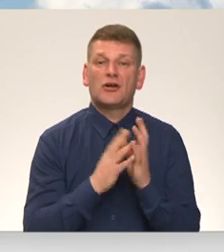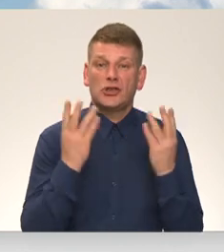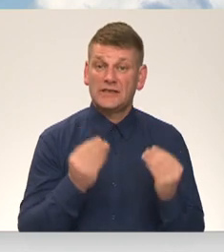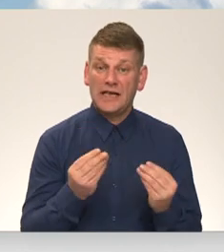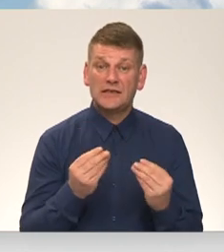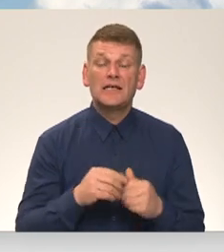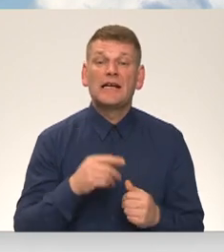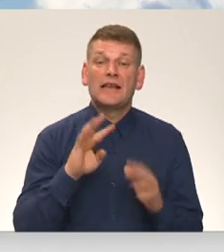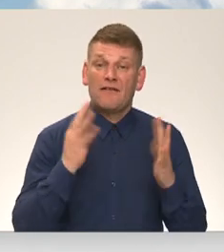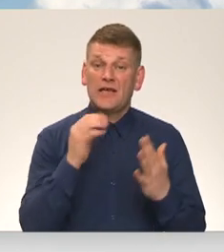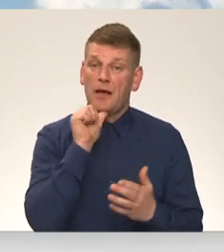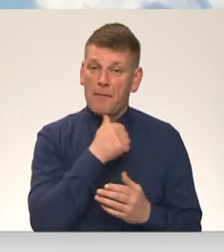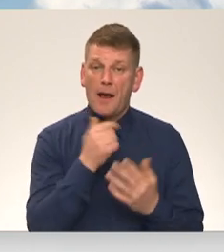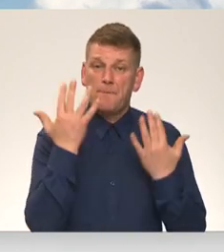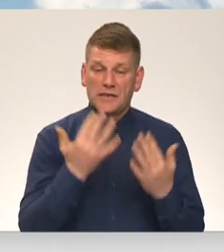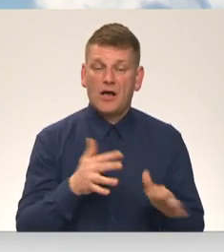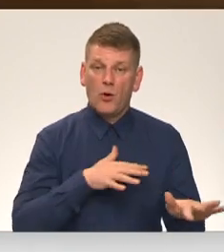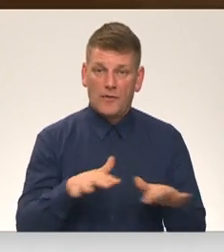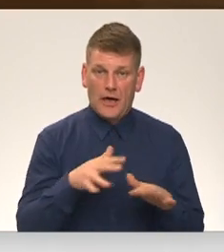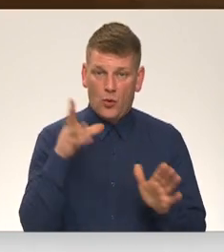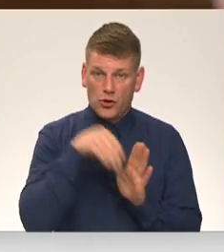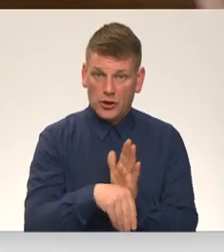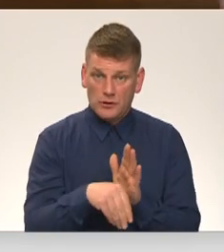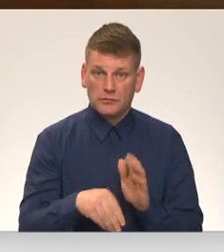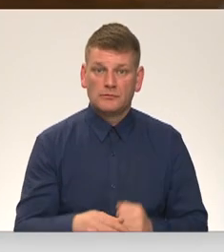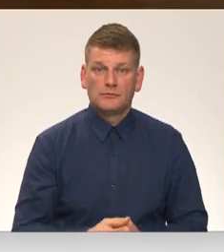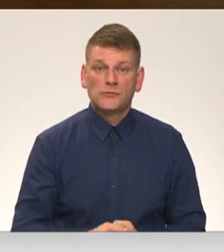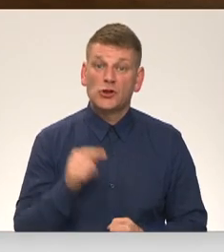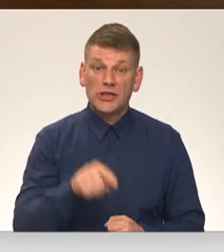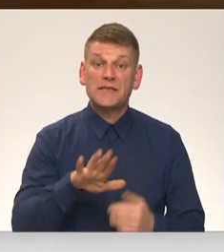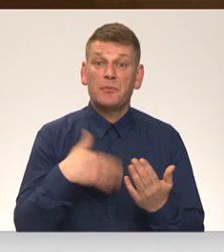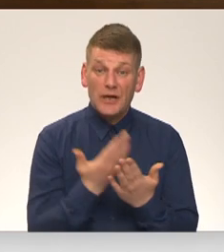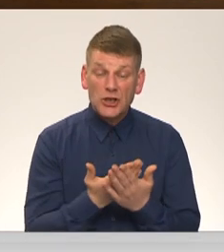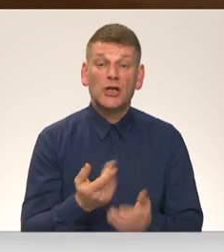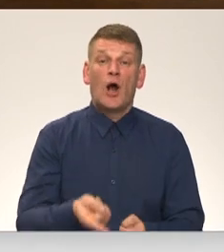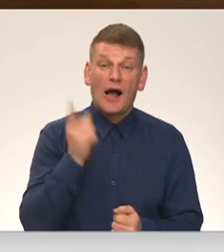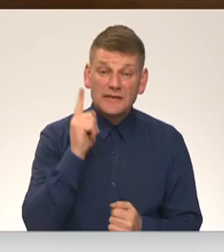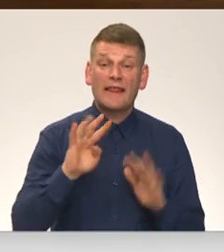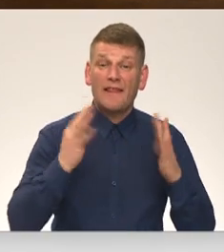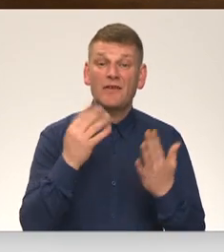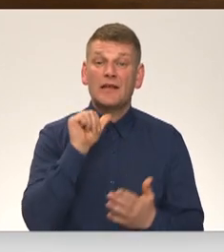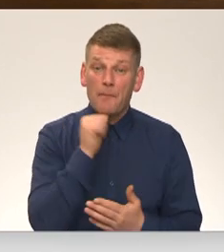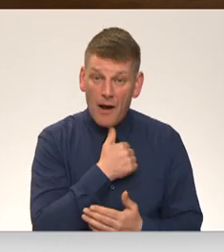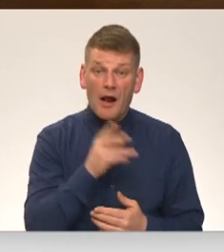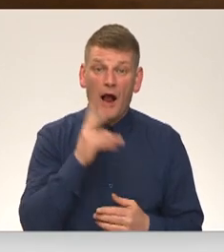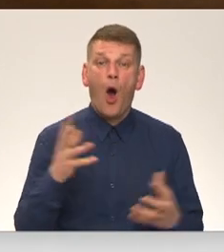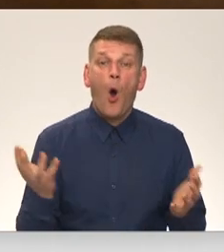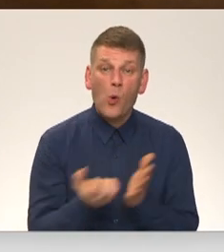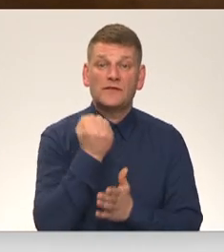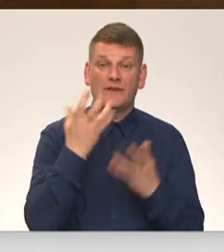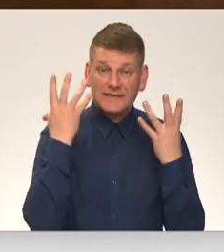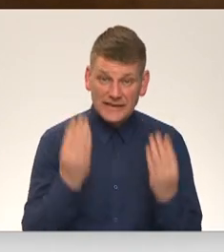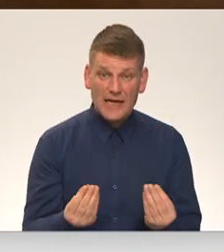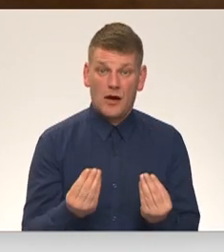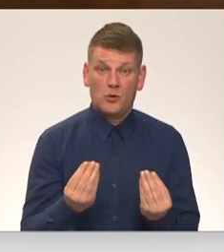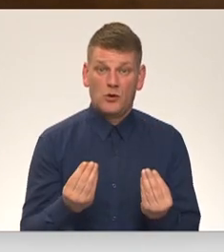taiskaitā 9. māja pasākuma rīkošana. Šis priekšlikums aizliegts 9. māja, kā uzvaras dienu